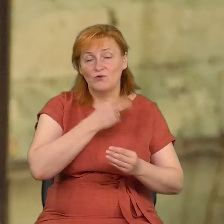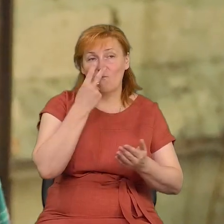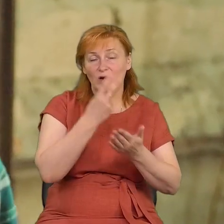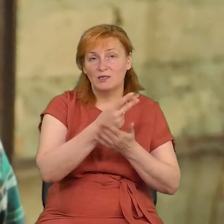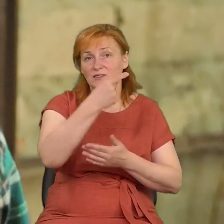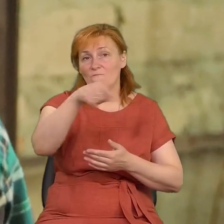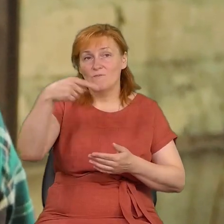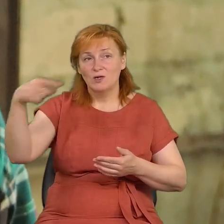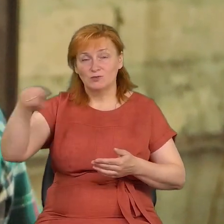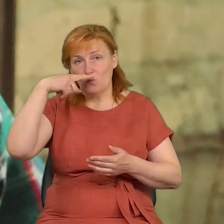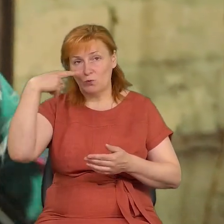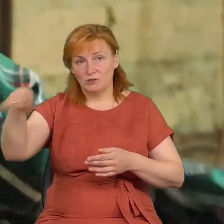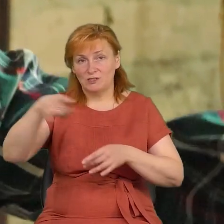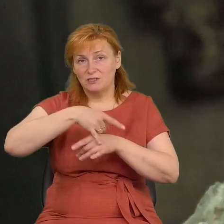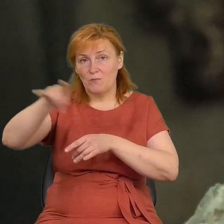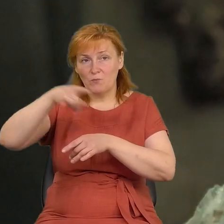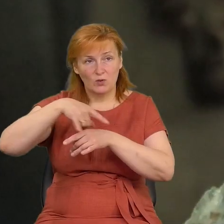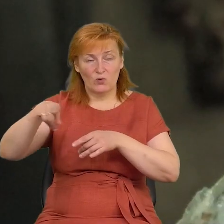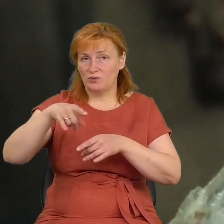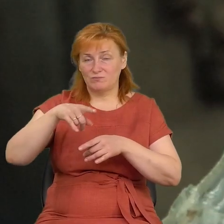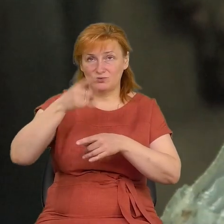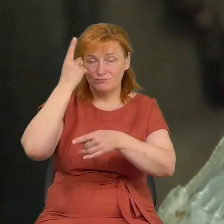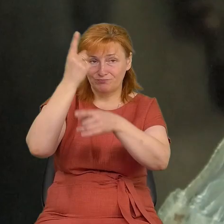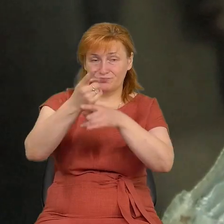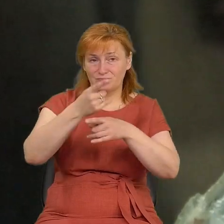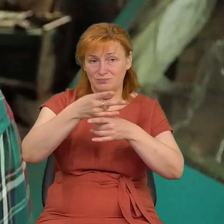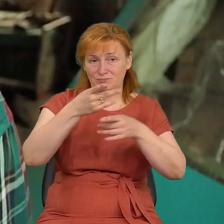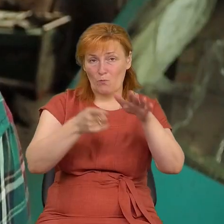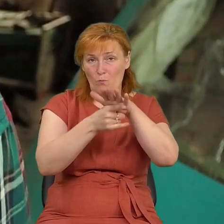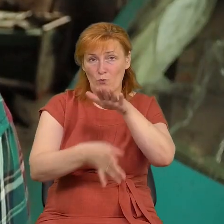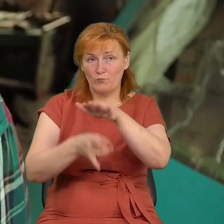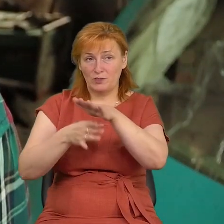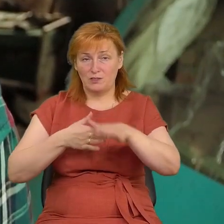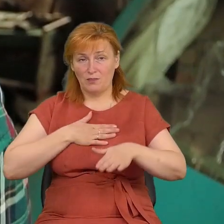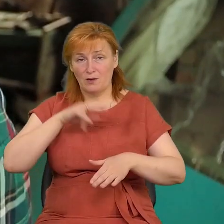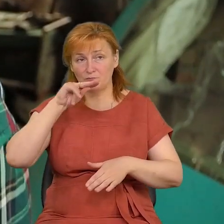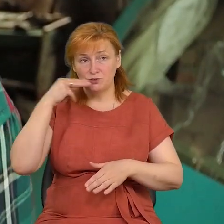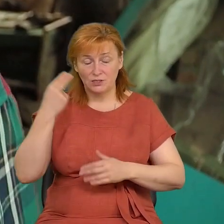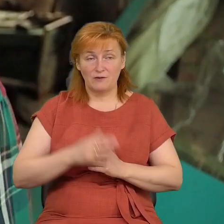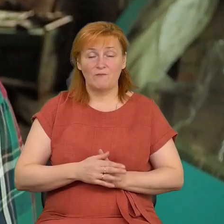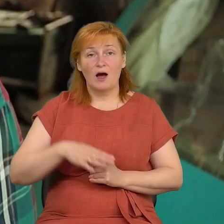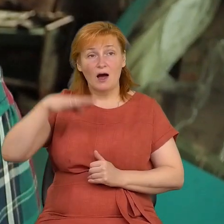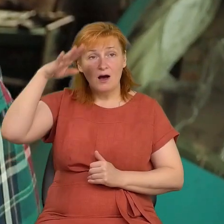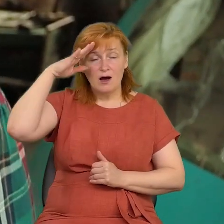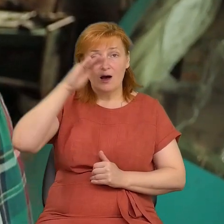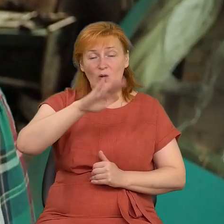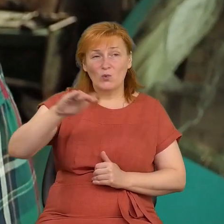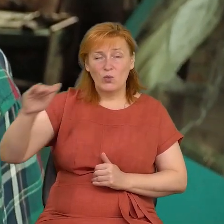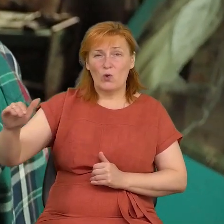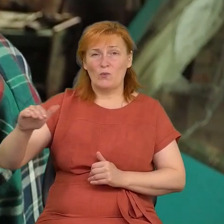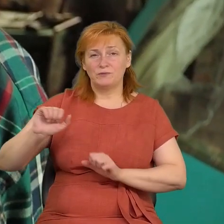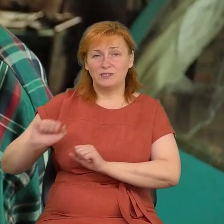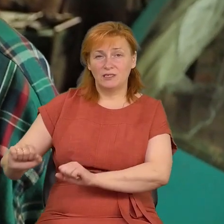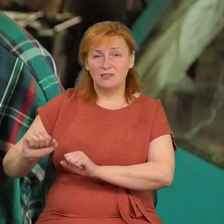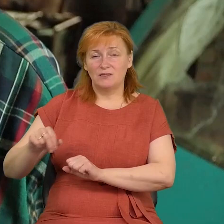пілотам, що не варто бомбити Чернігів, бо їх спіткає така ж доля. А хлопці, погранці, тероборона багато.